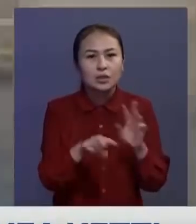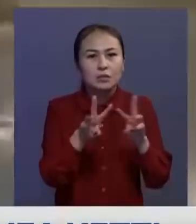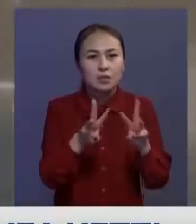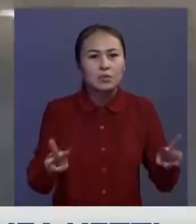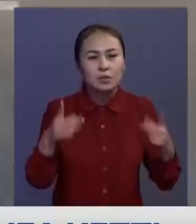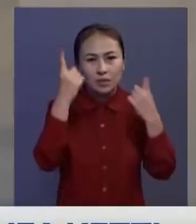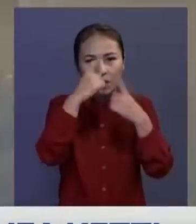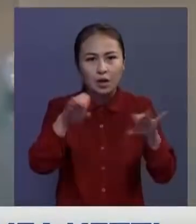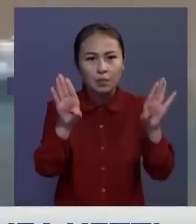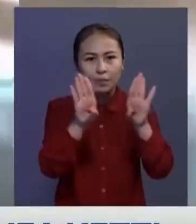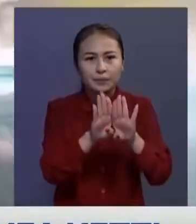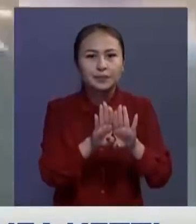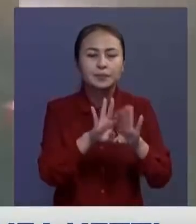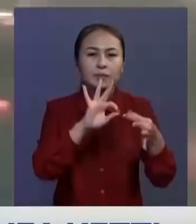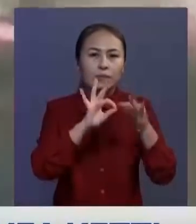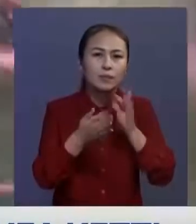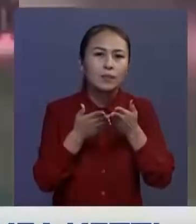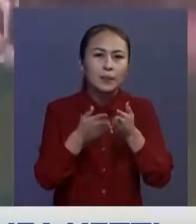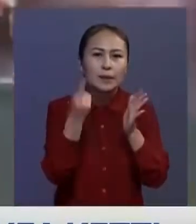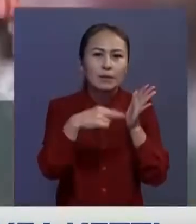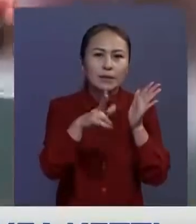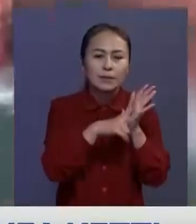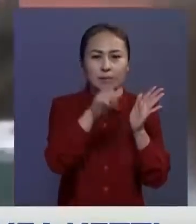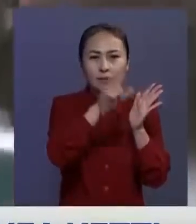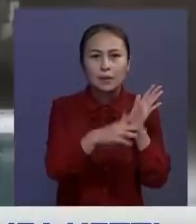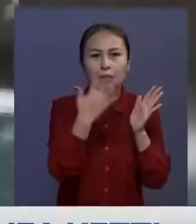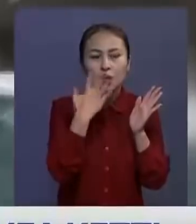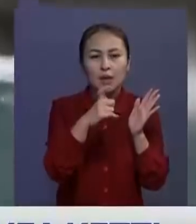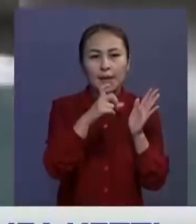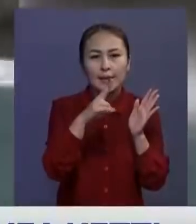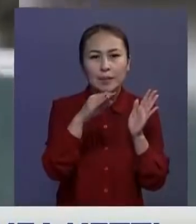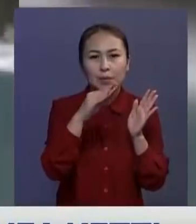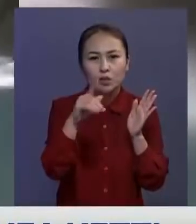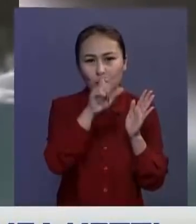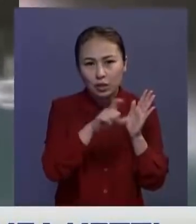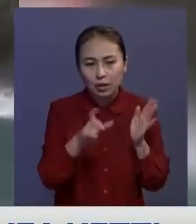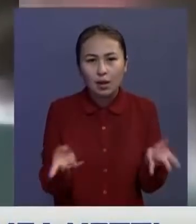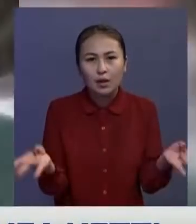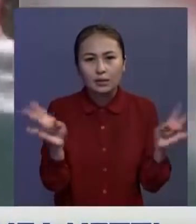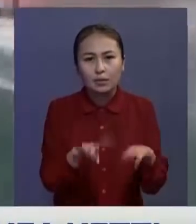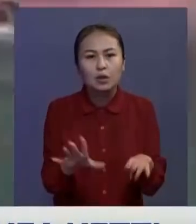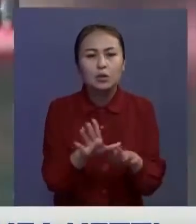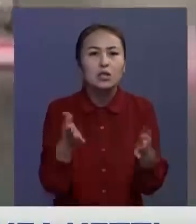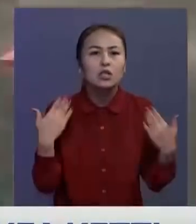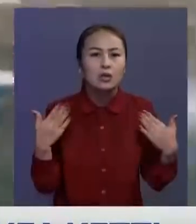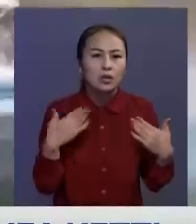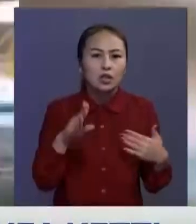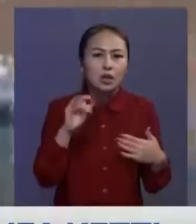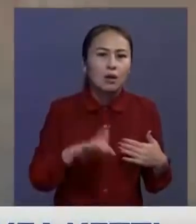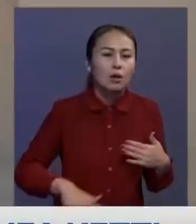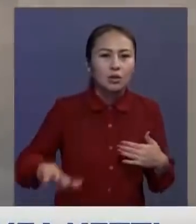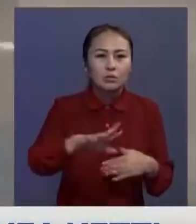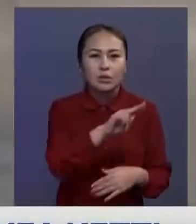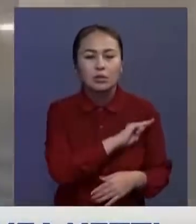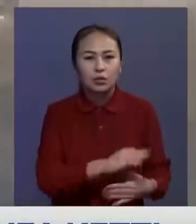Елдің үшкістер министердегінің ақпары бойынша қайықтағы жерма сегіз кісінің бесеуі әкіпаж мүшелері қалғаны демалушылар. Жағалау